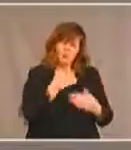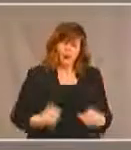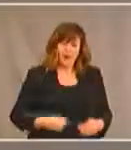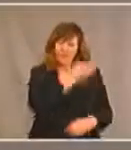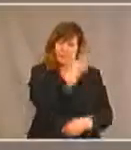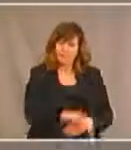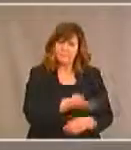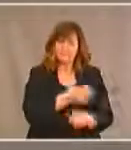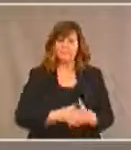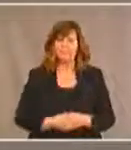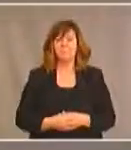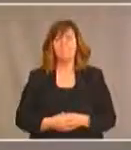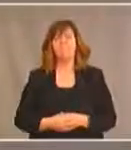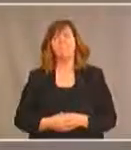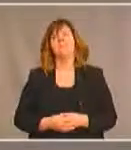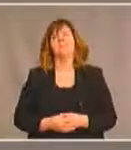votre handicap